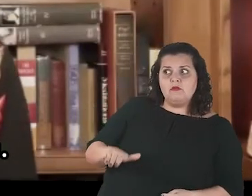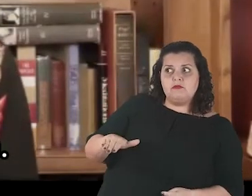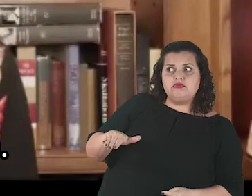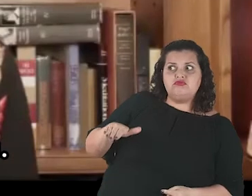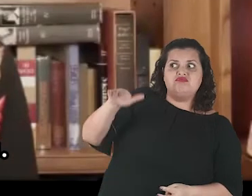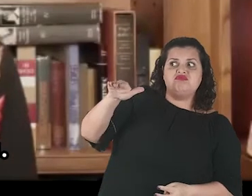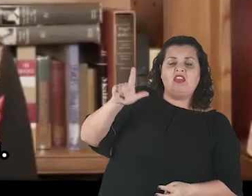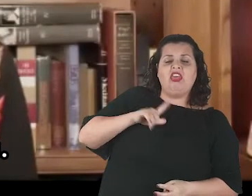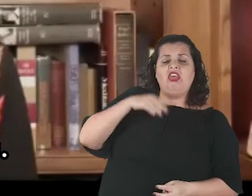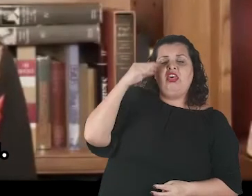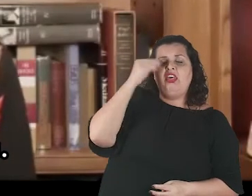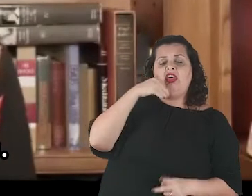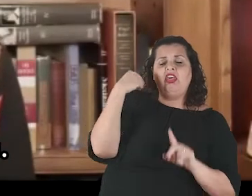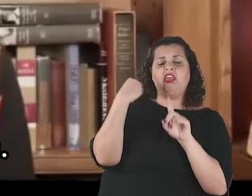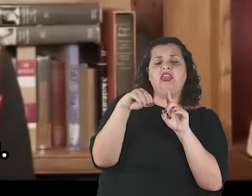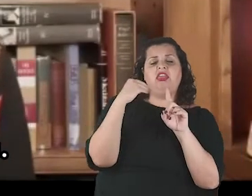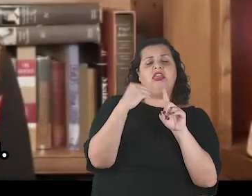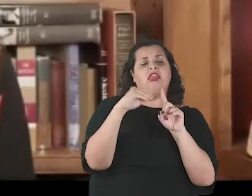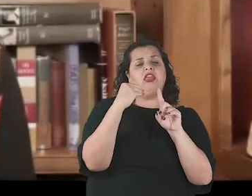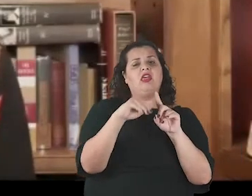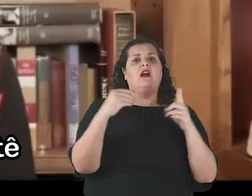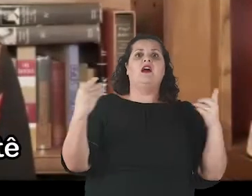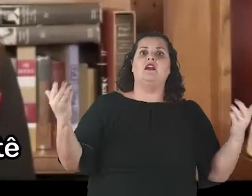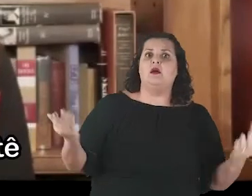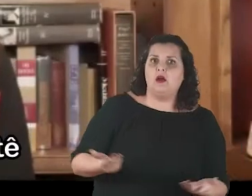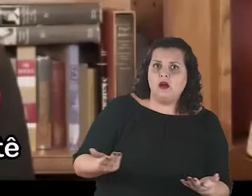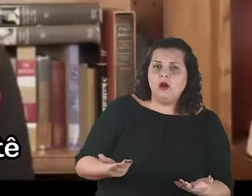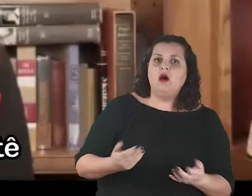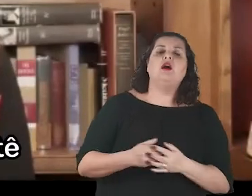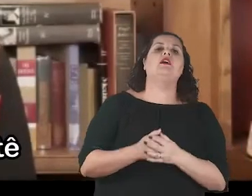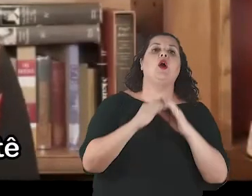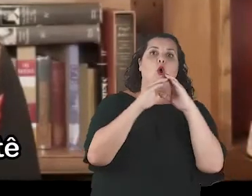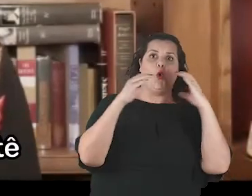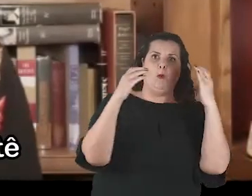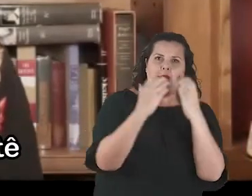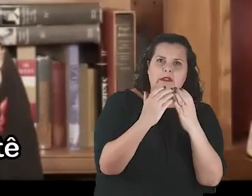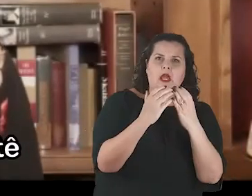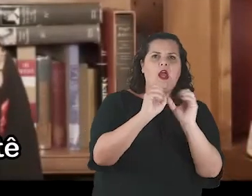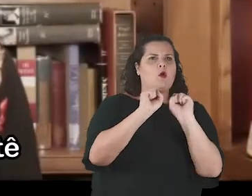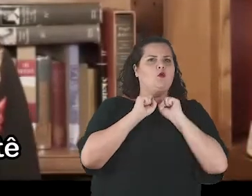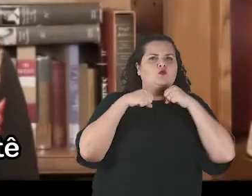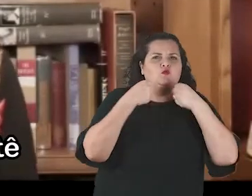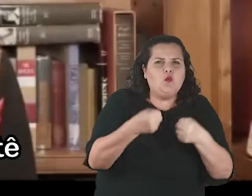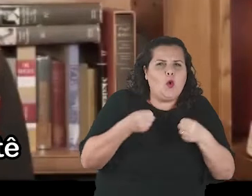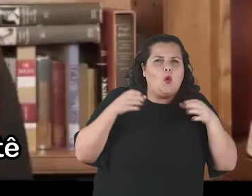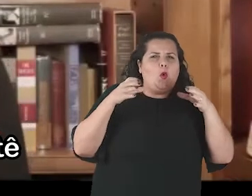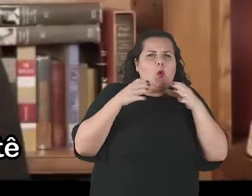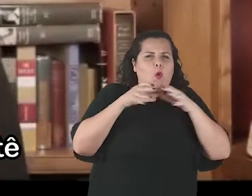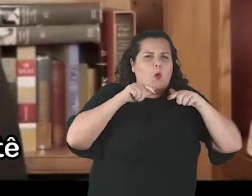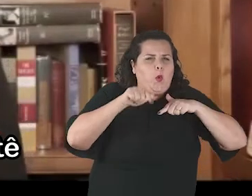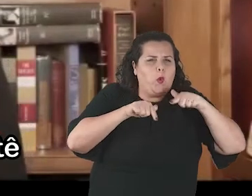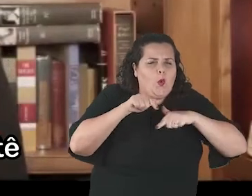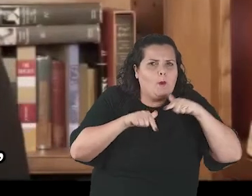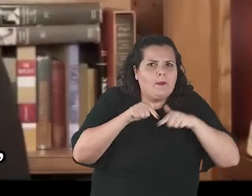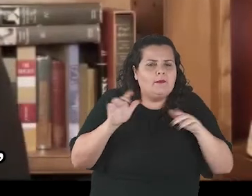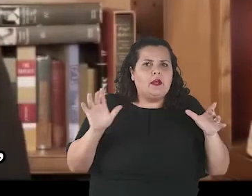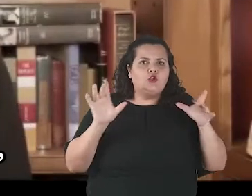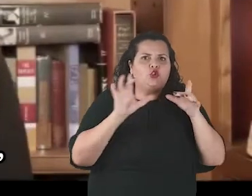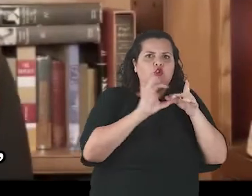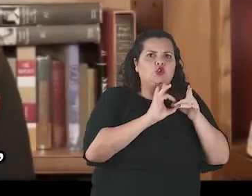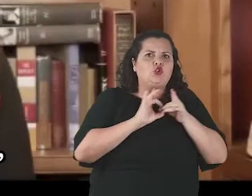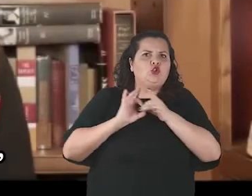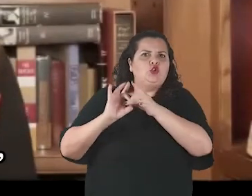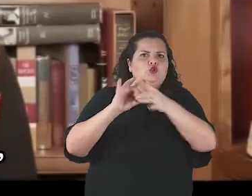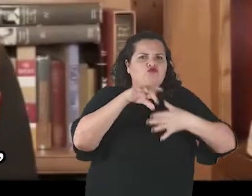and what has diminished them. Now, thanks to the committee's historic work and